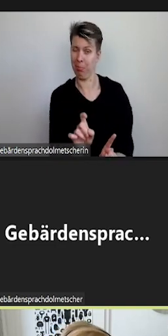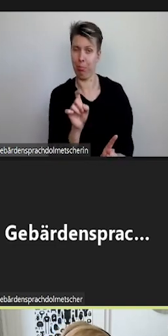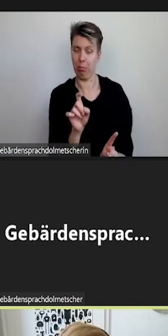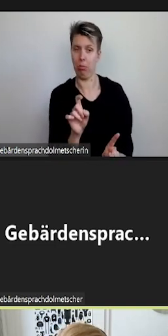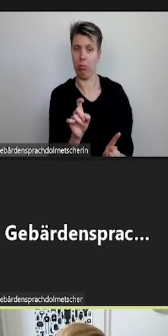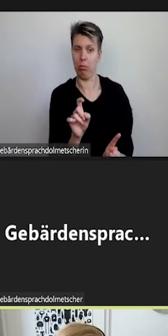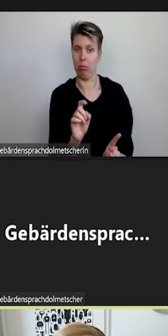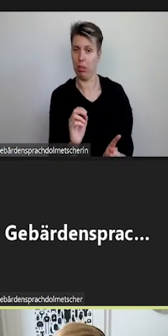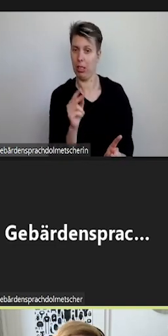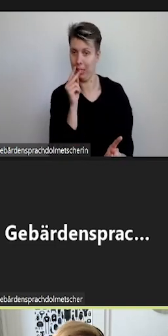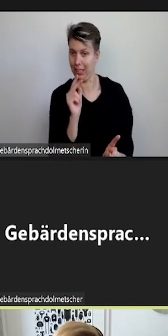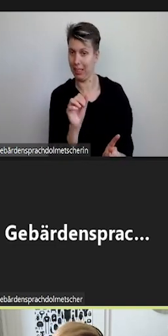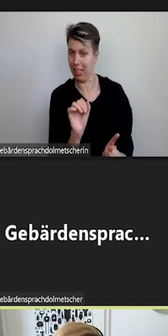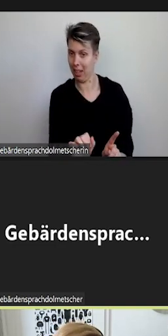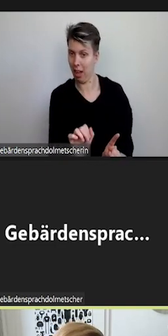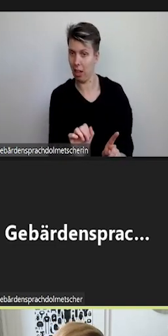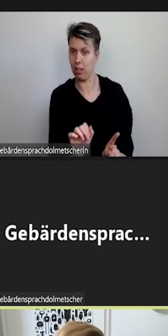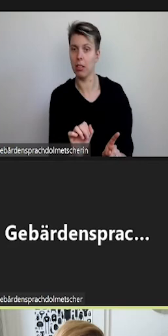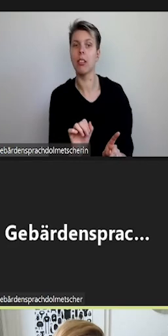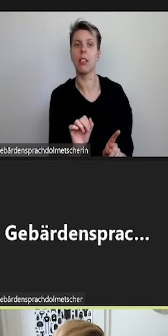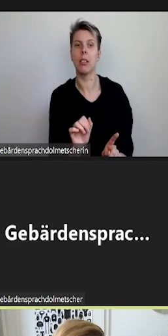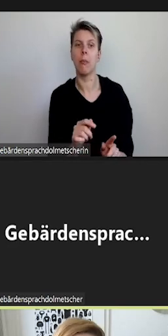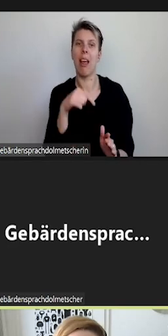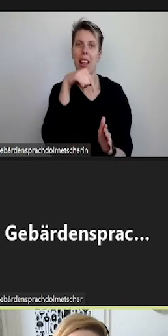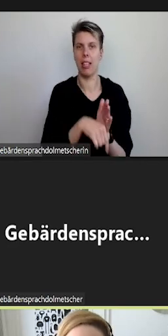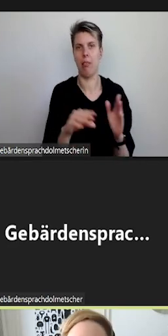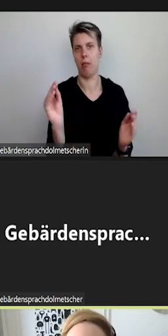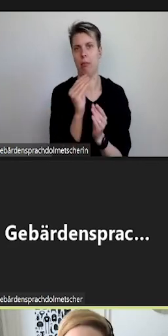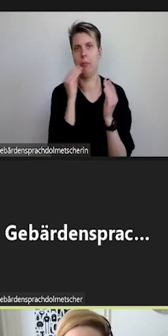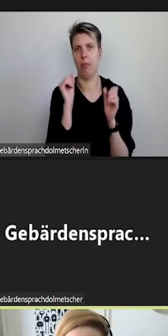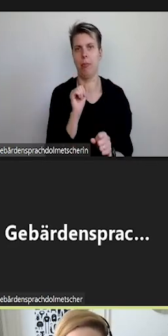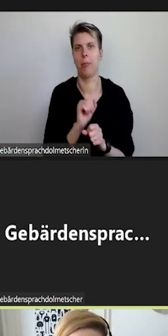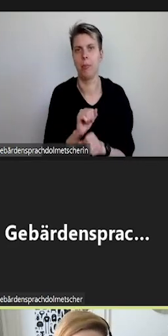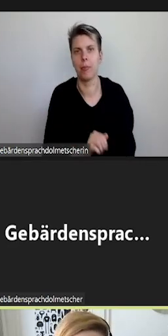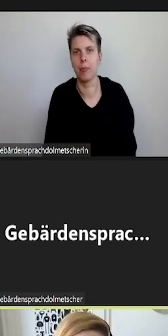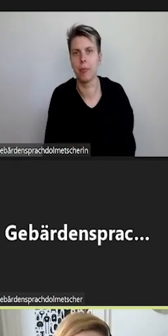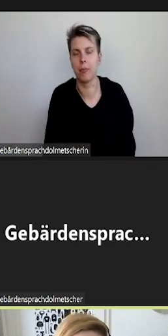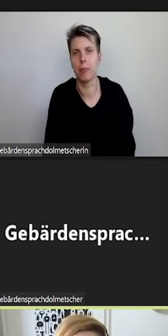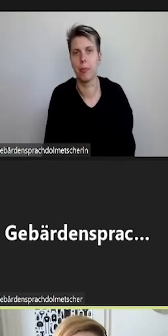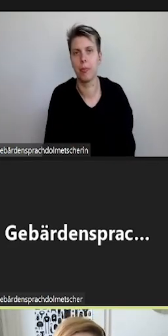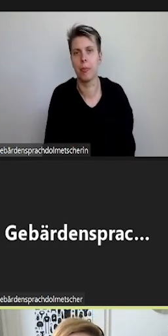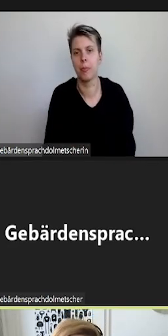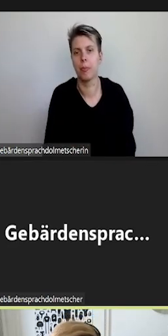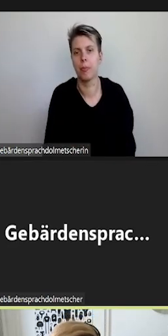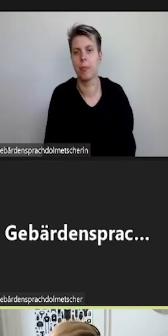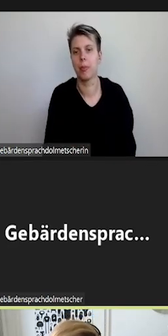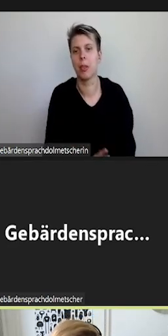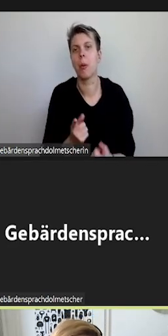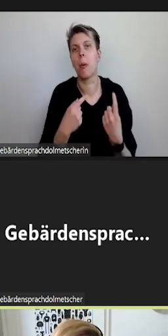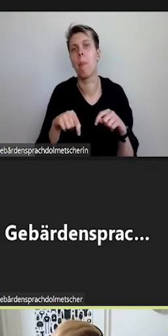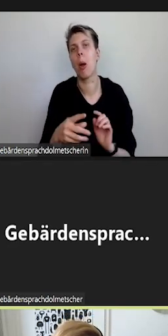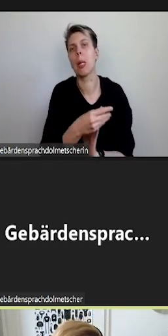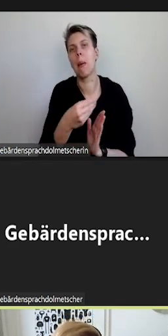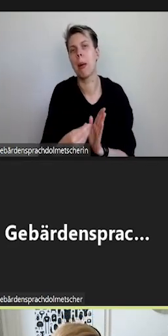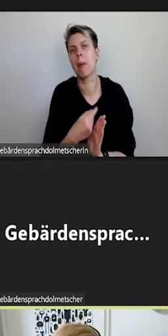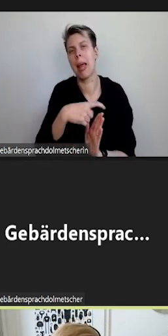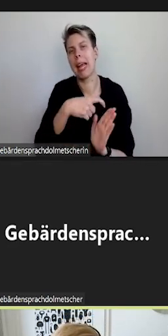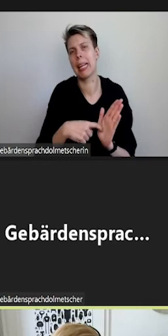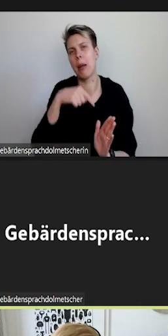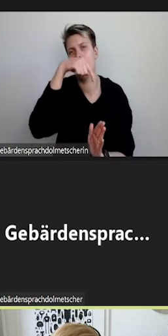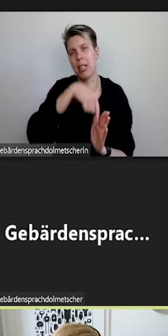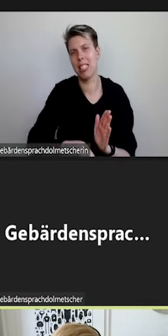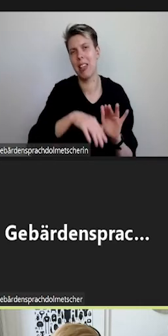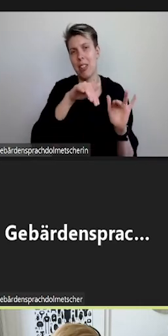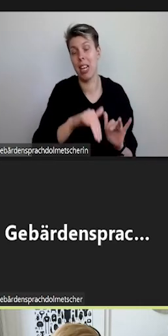öffnet sich eben eine nähere Information, die einzelne Kriterien für das bauliche Merkmal enthält und auch mit einem Foto